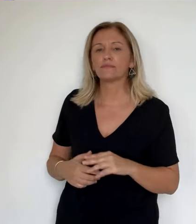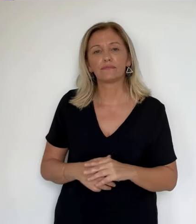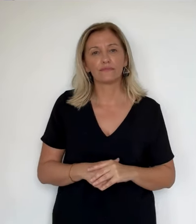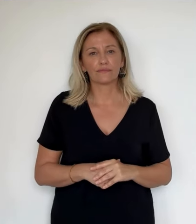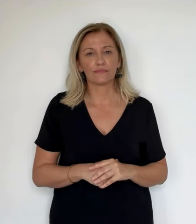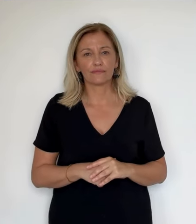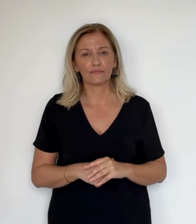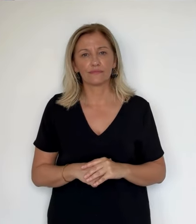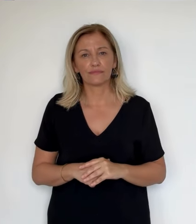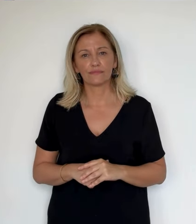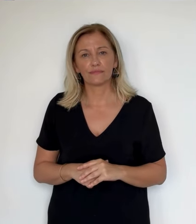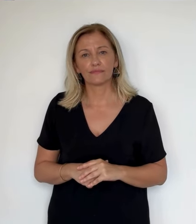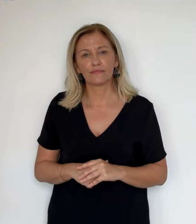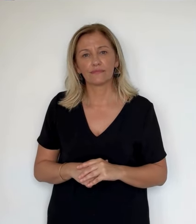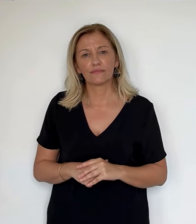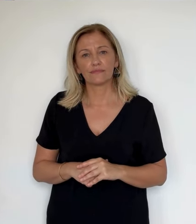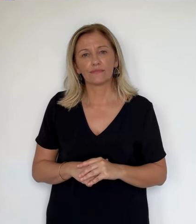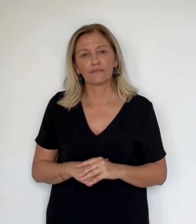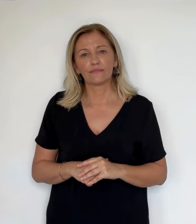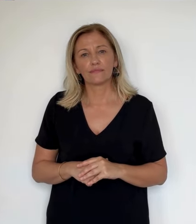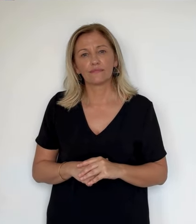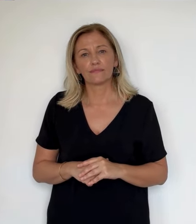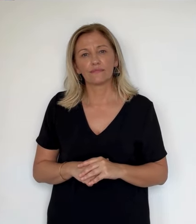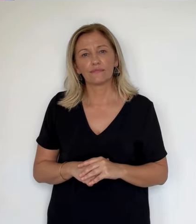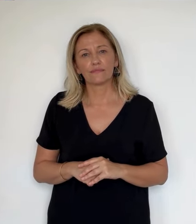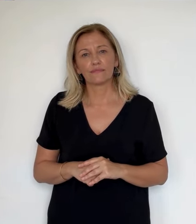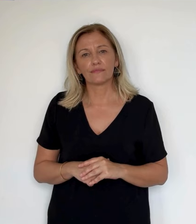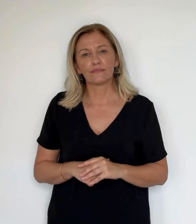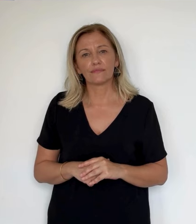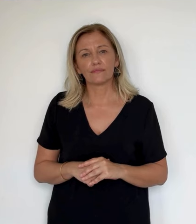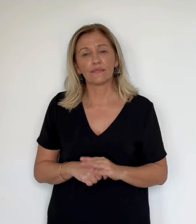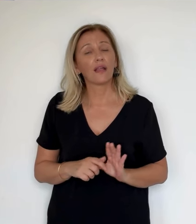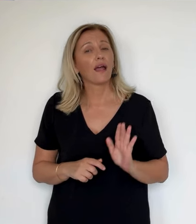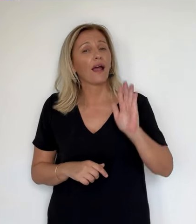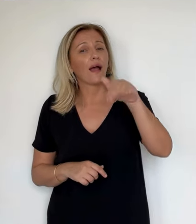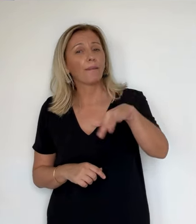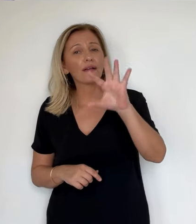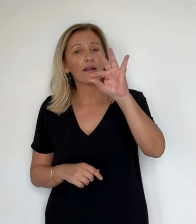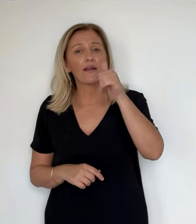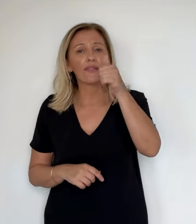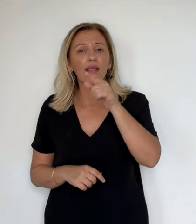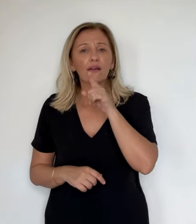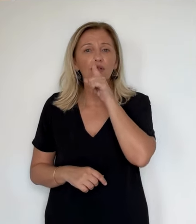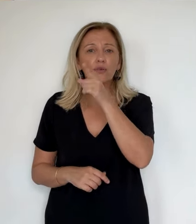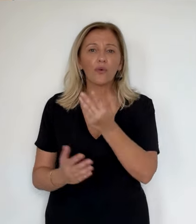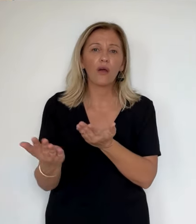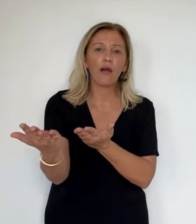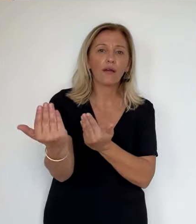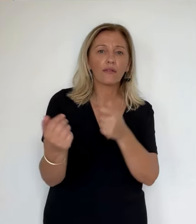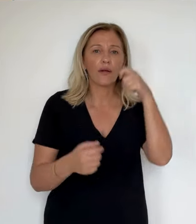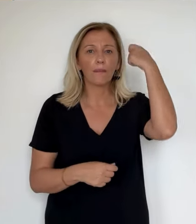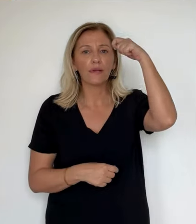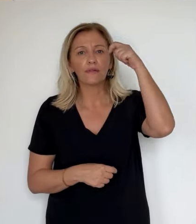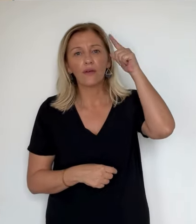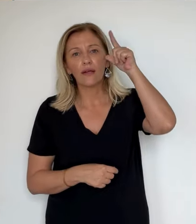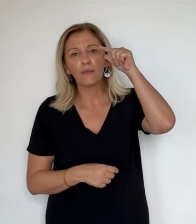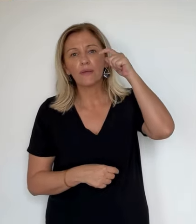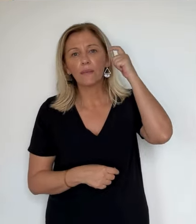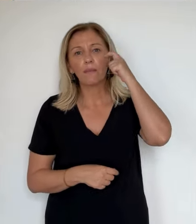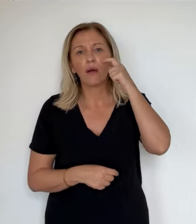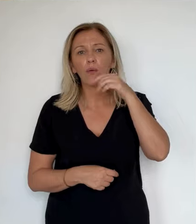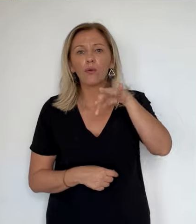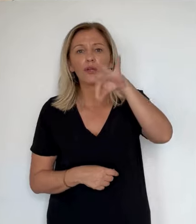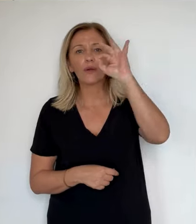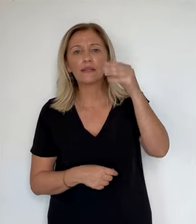à Matignon, Marc-Antoine Renucci, Yann Richard et Stéphane Pauli. Après 51 jours d'attermoiement,